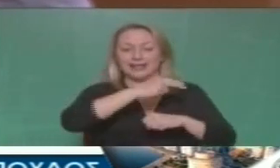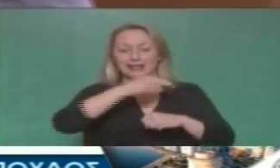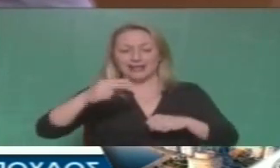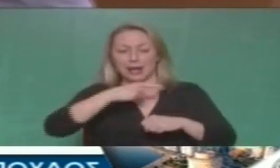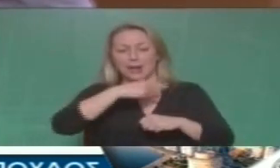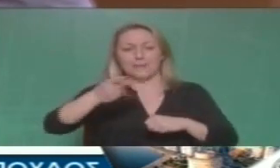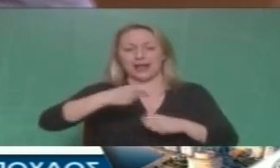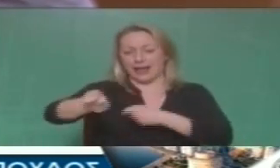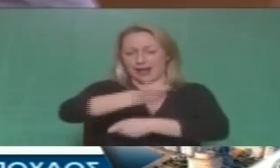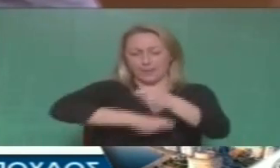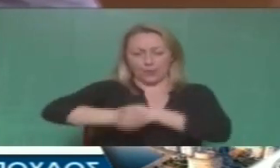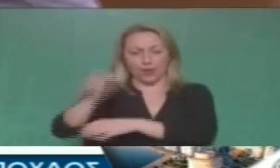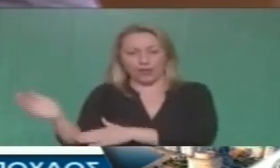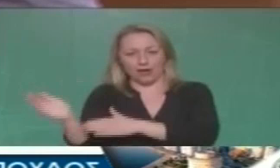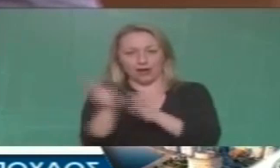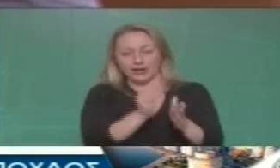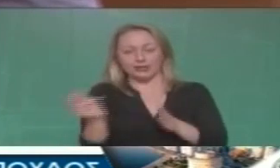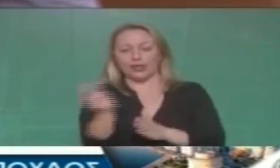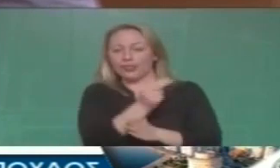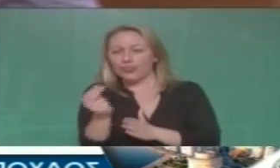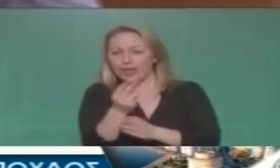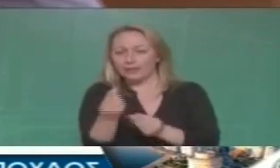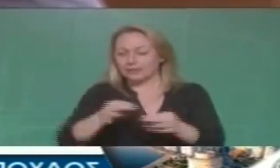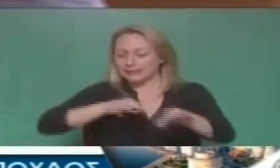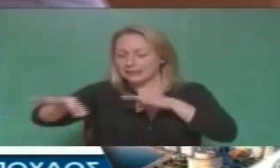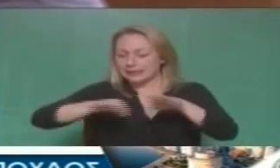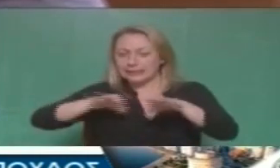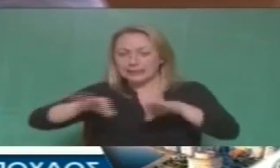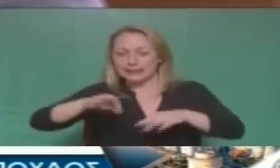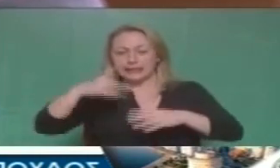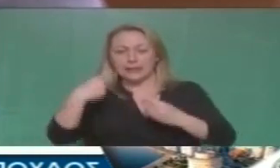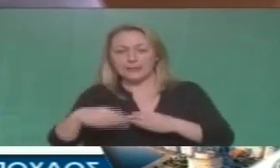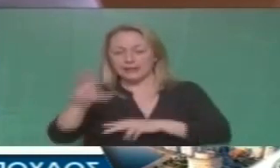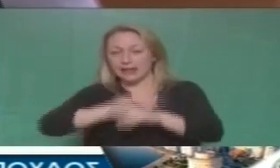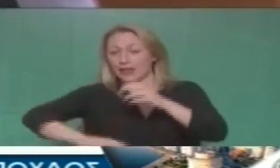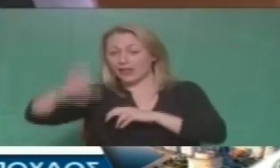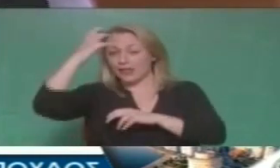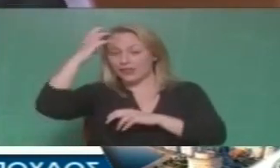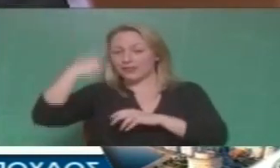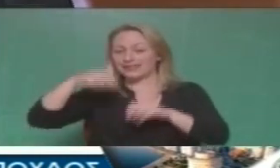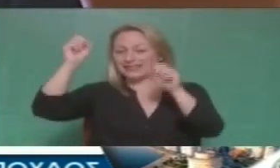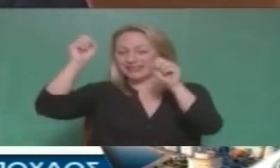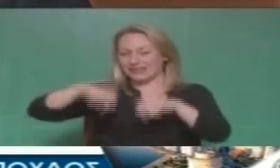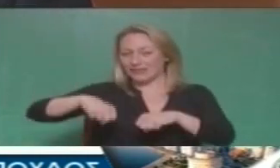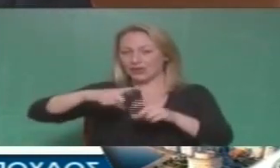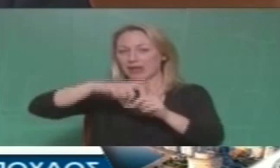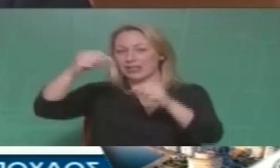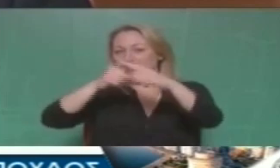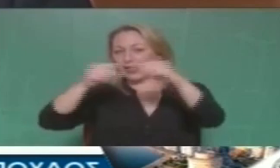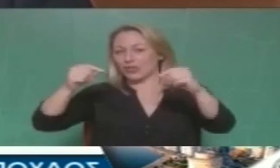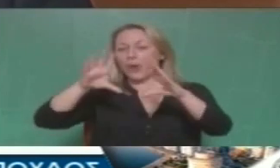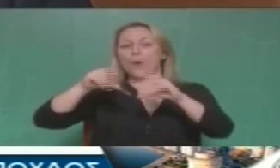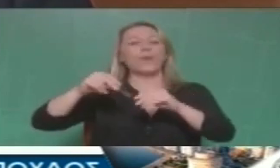έκθεσης του εμπορίου αλλά και για ζητήματα στρατηγικής σημασίας θυμηθείτε τη συζήτηση για την απαράδειξη συμφωνία την ατοδική των προσπών